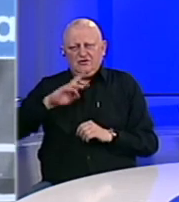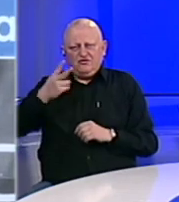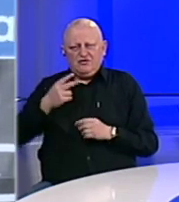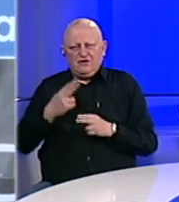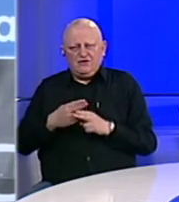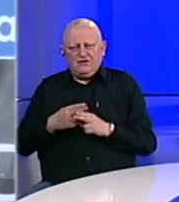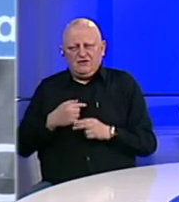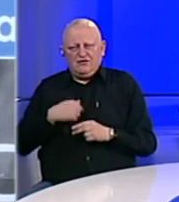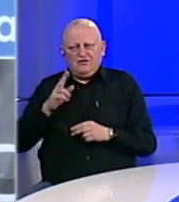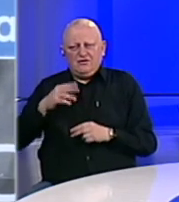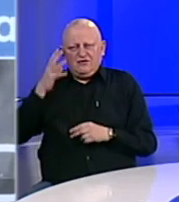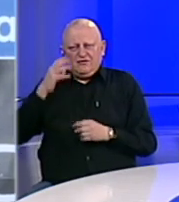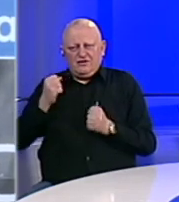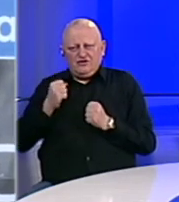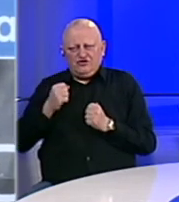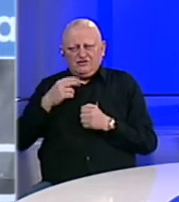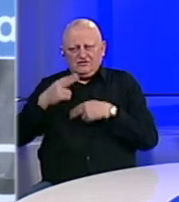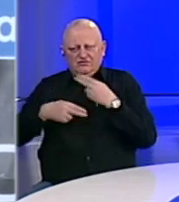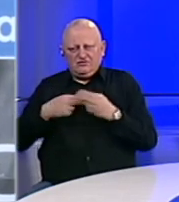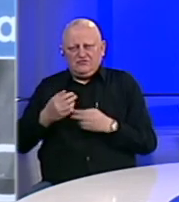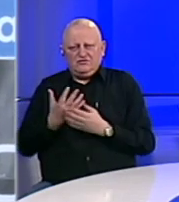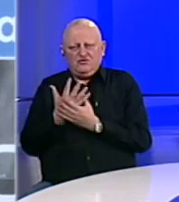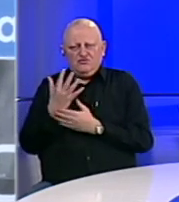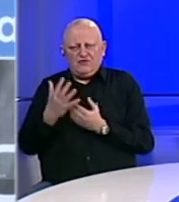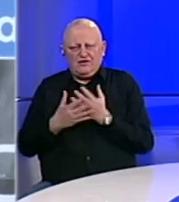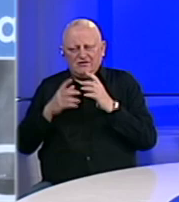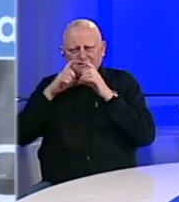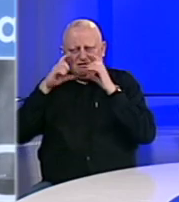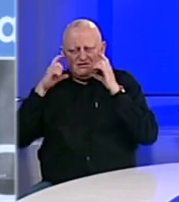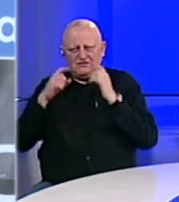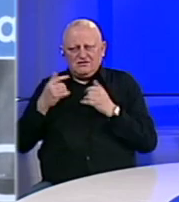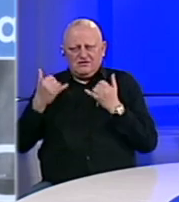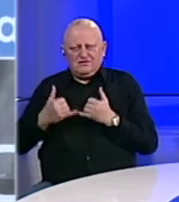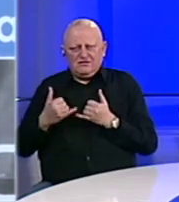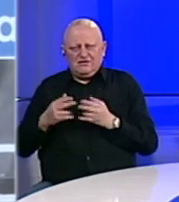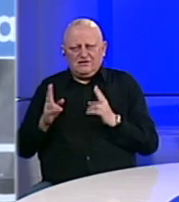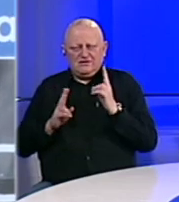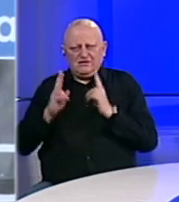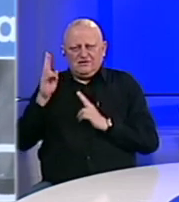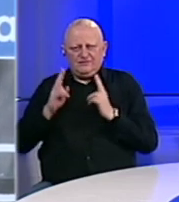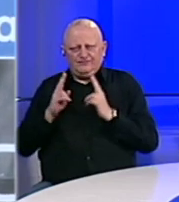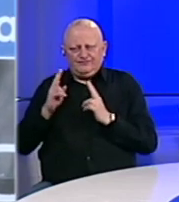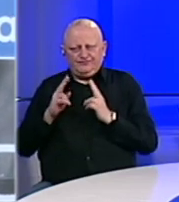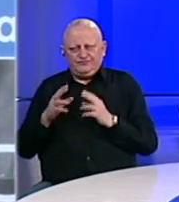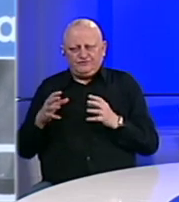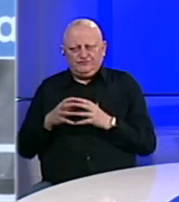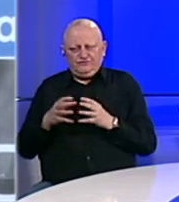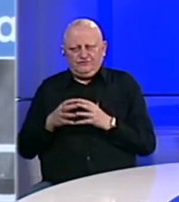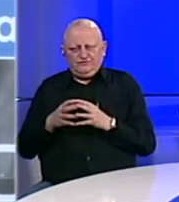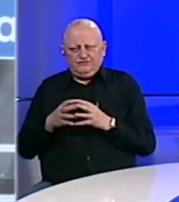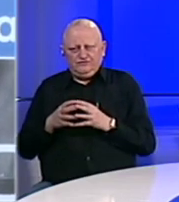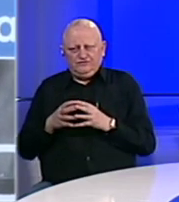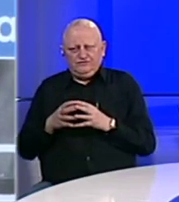zaraze. Mi imamo vladi čvrste protokole o nošenju rukavica i maski i evo danas smo imali sastavnaki sa grupom